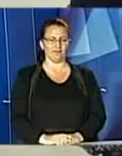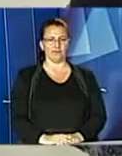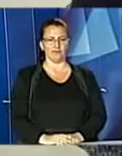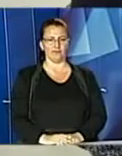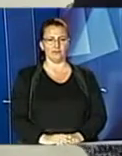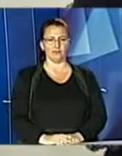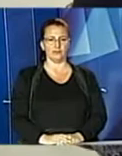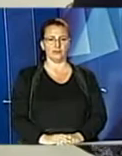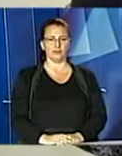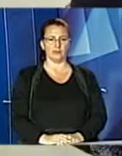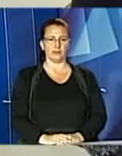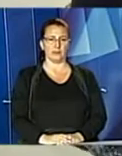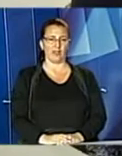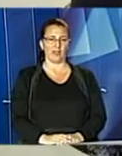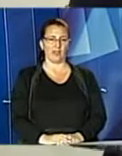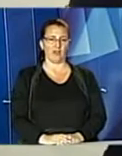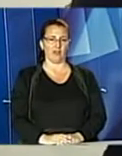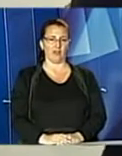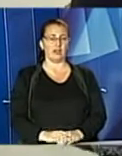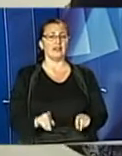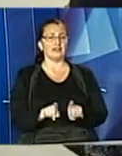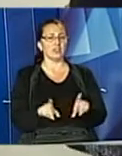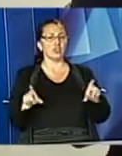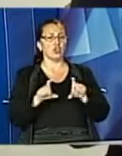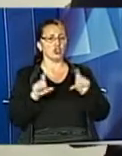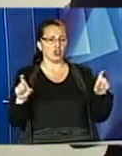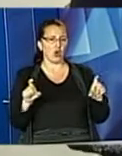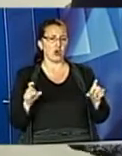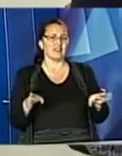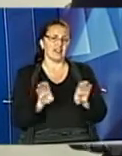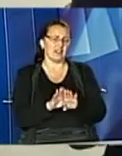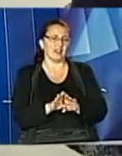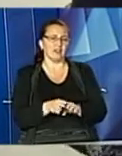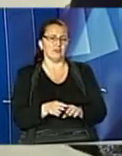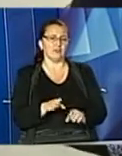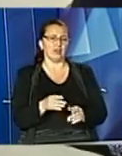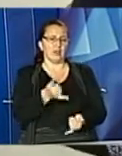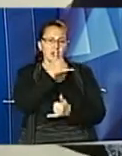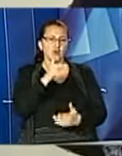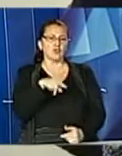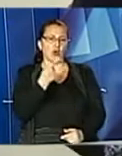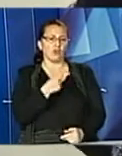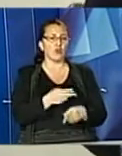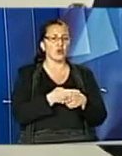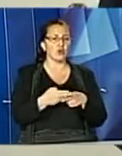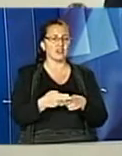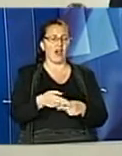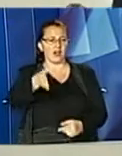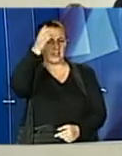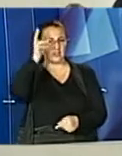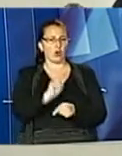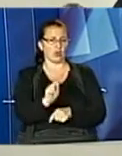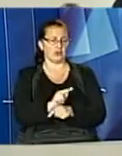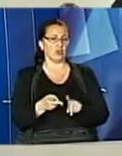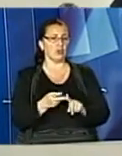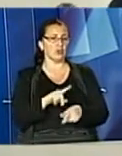В таких малокомплектних школах не до кінця. Оскільки нема конкуренції, не до кінця ми можемо говорити про якість освіти. І друге питання. Мені